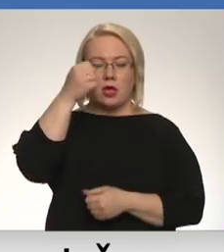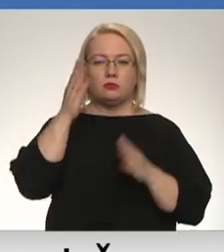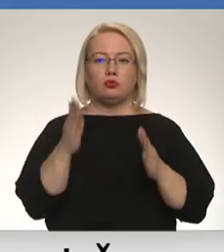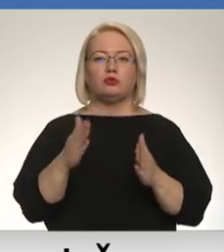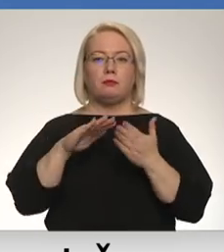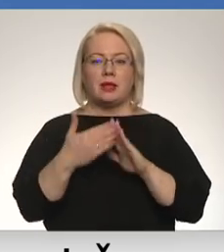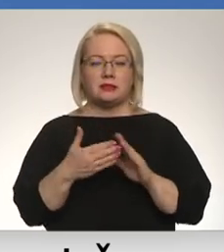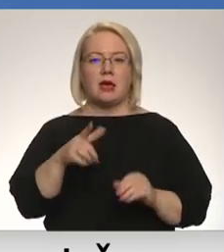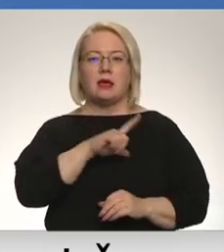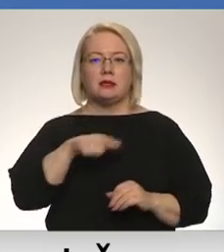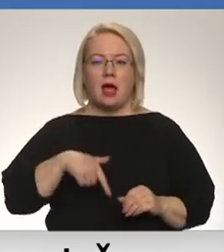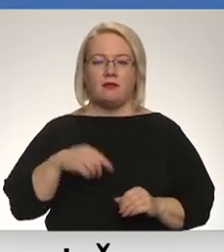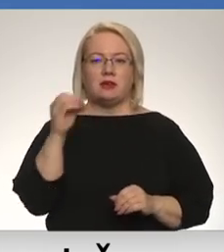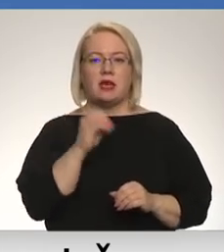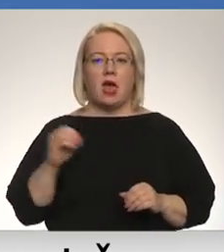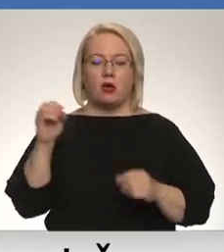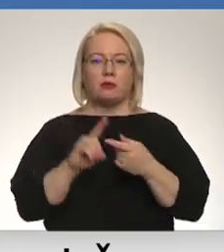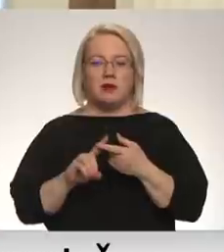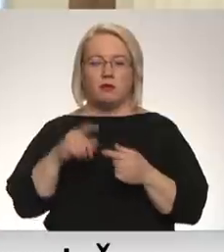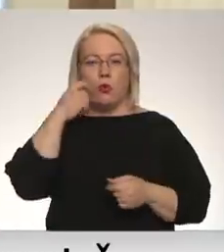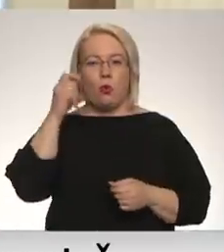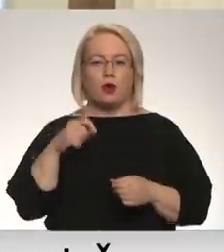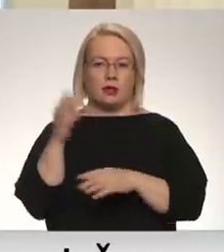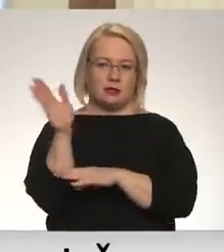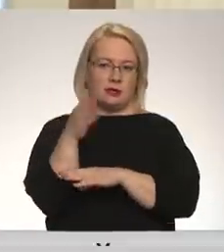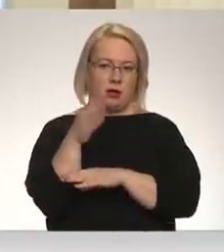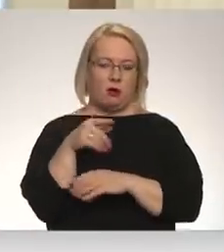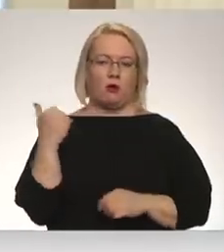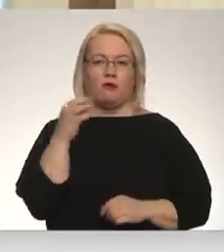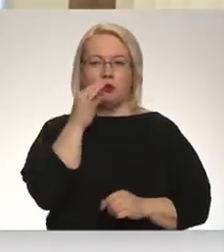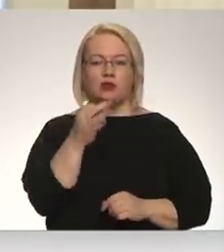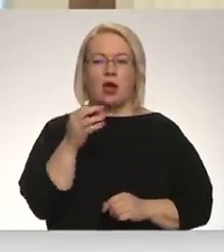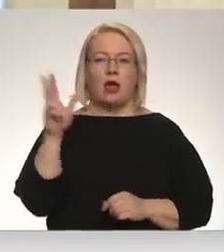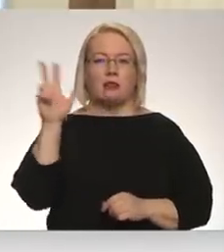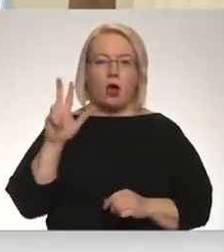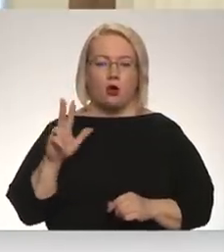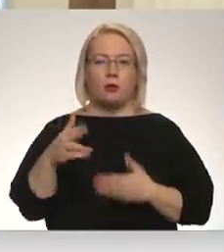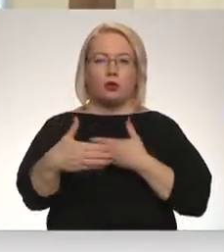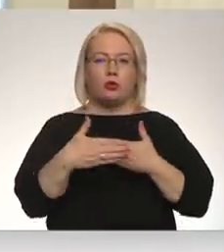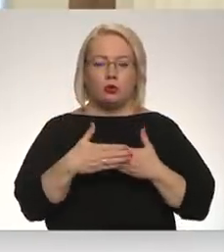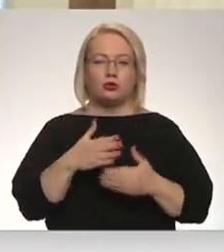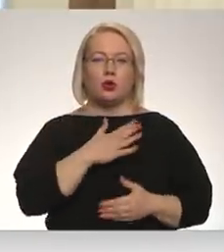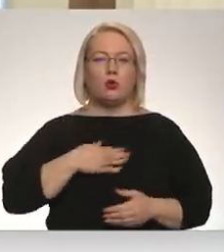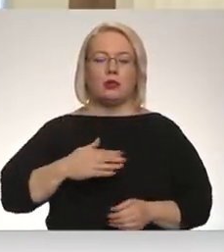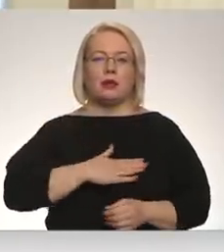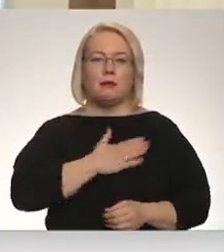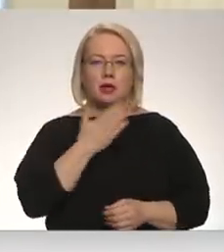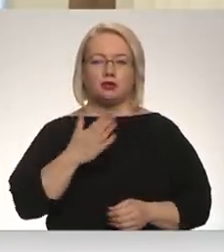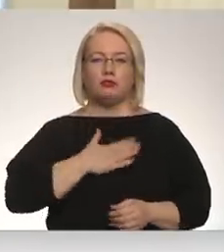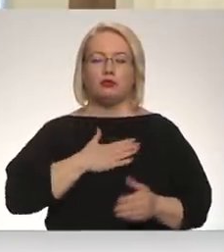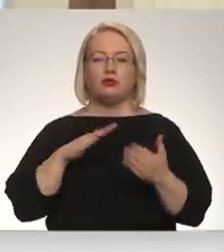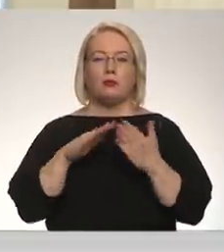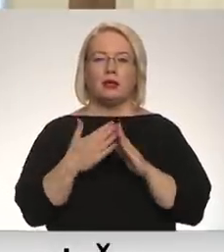Latvijas, Eiropas Savienības un arī Ukraina skarogi. Daugavpilī ir tūs un ļoti mīļš mūsu